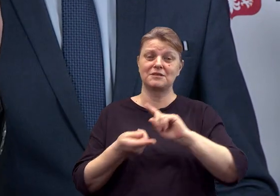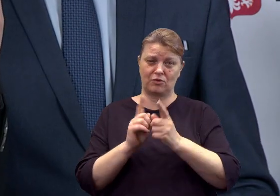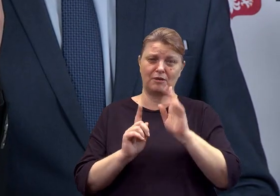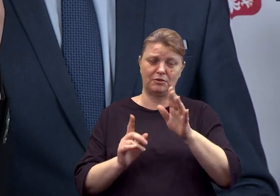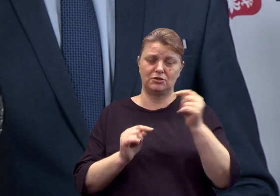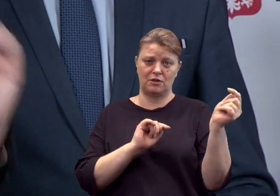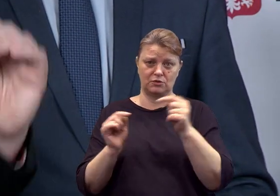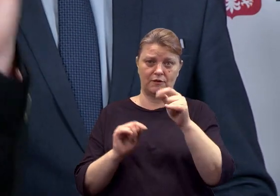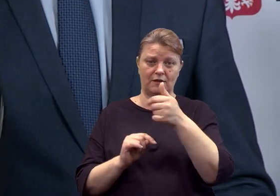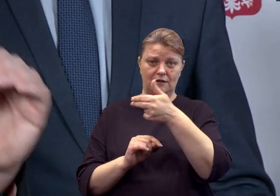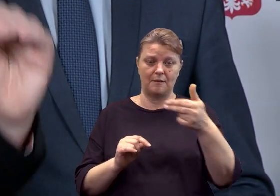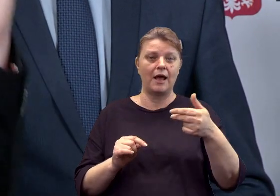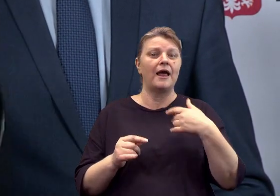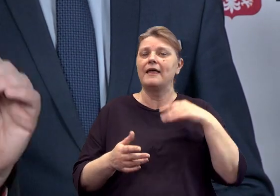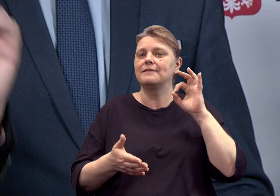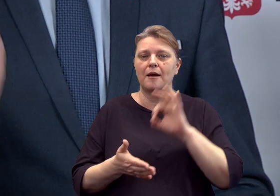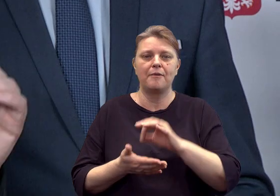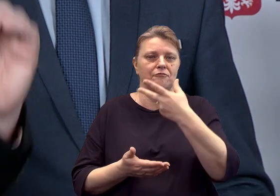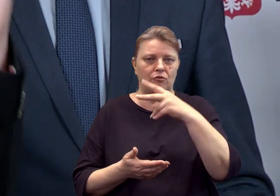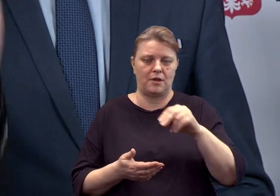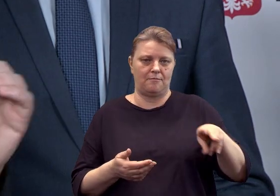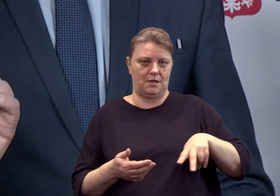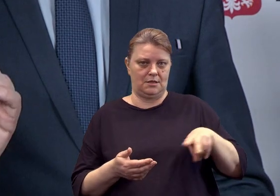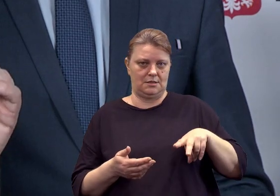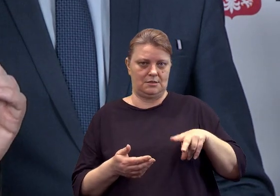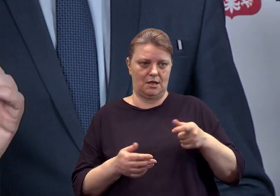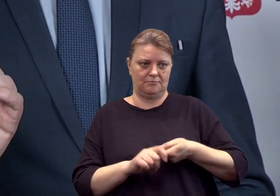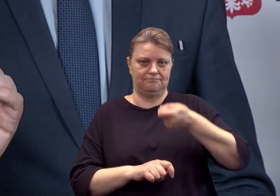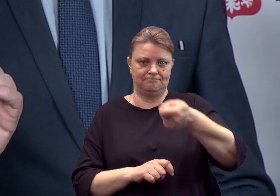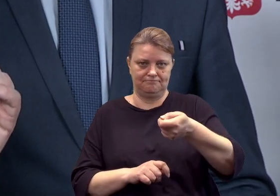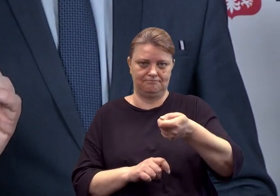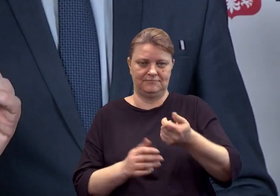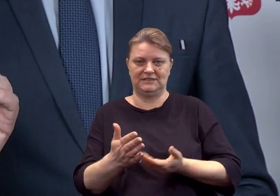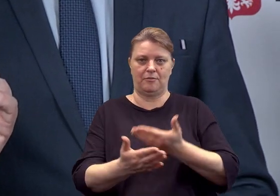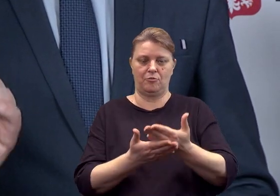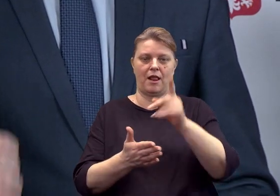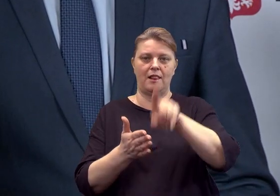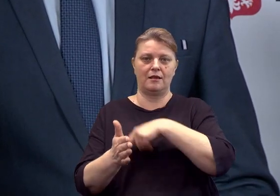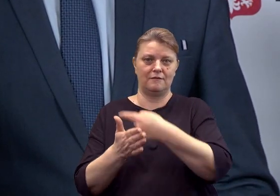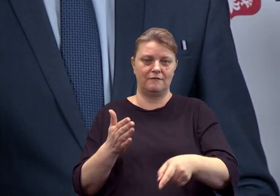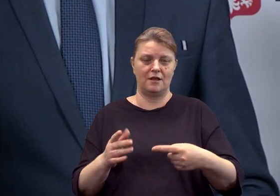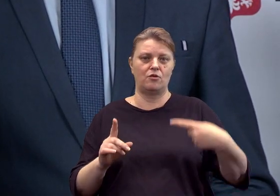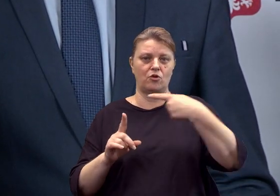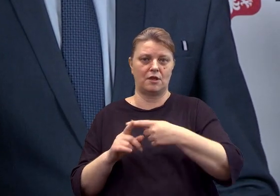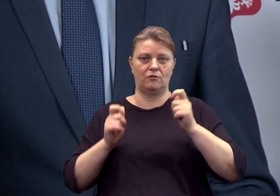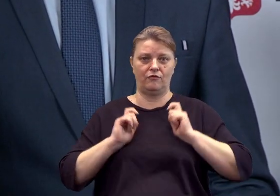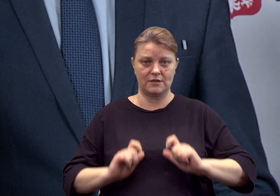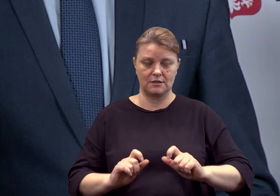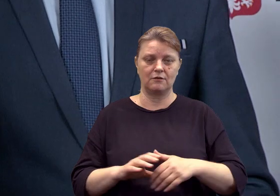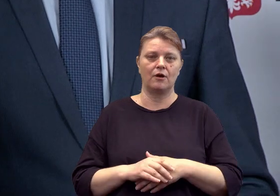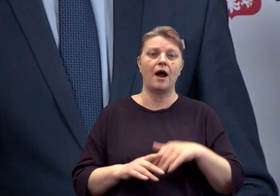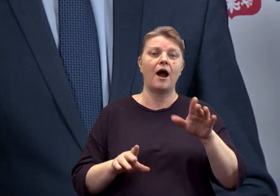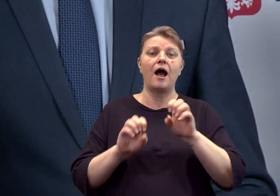propozycją Ministerstwa Edukacji i Nauki likwidacja dodatku wiejskiego. Co do nauczycieli i